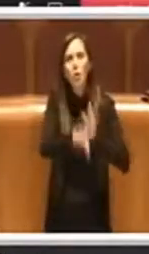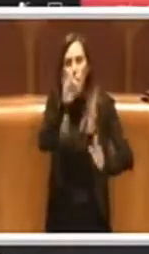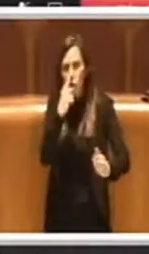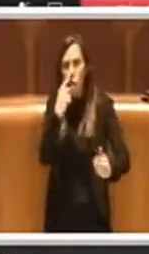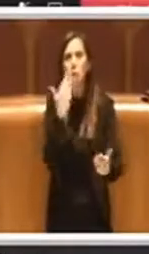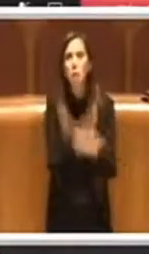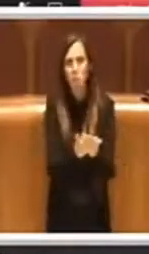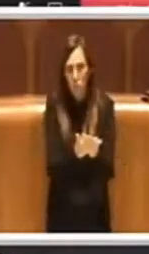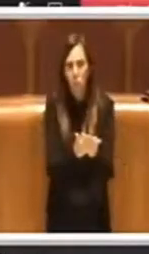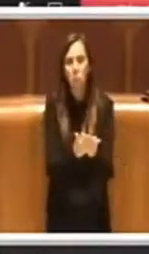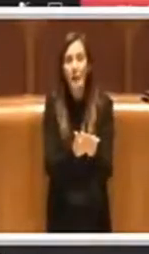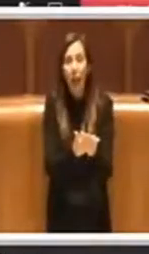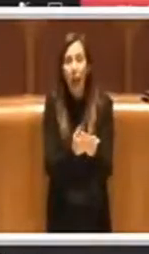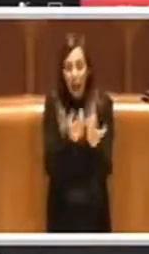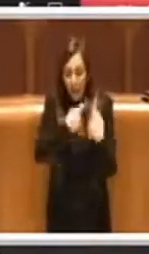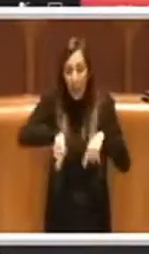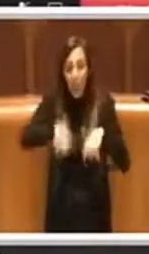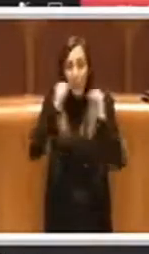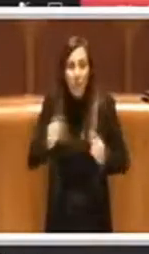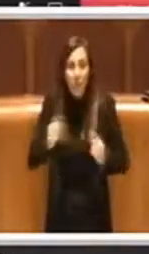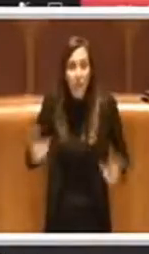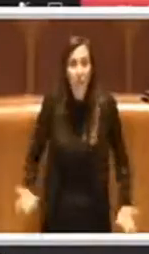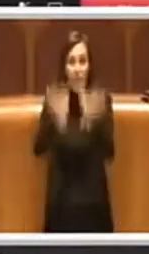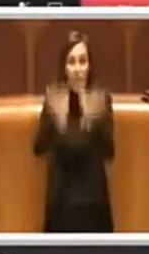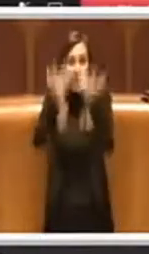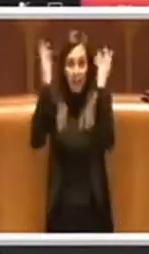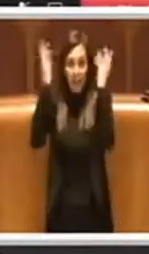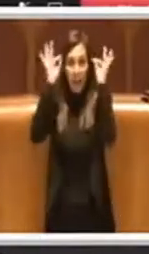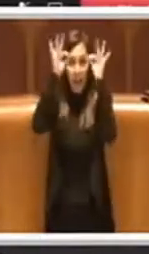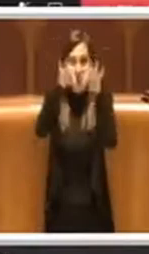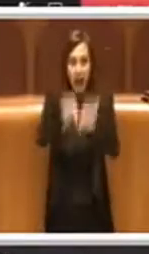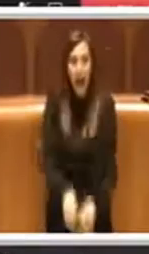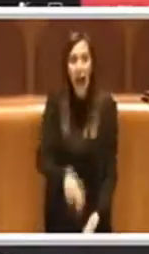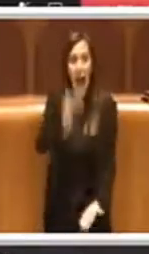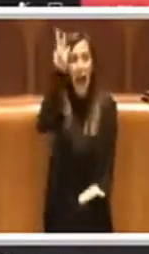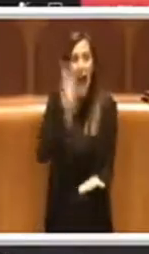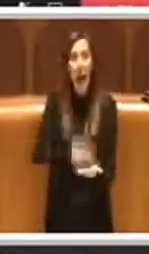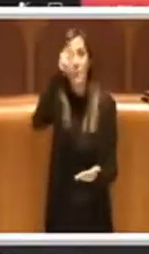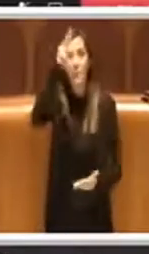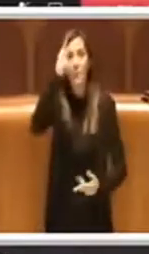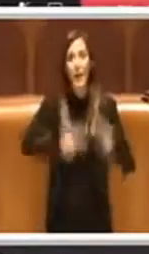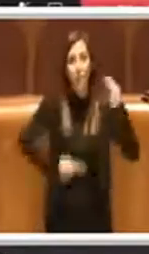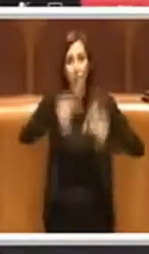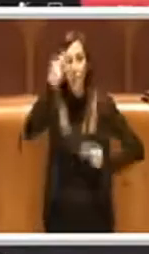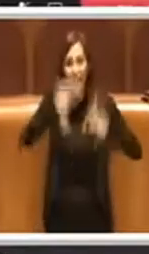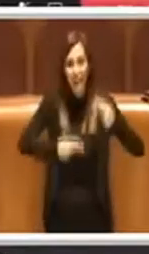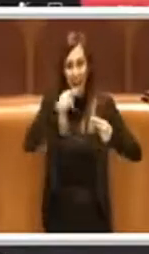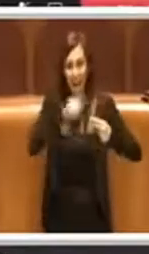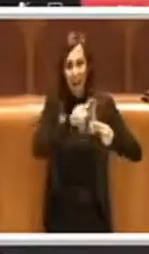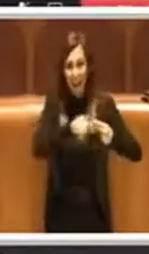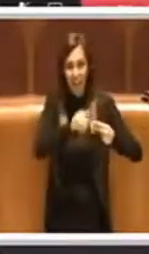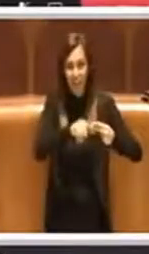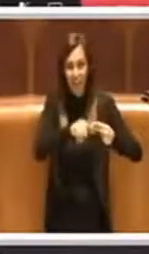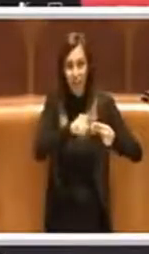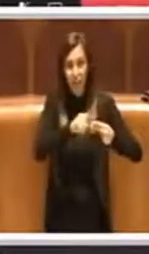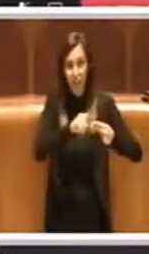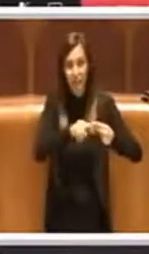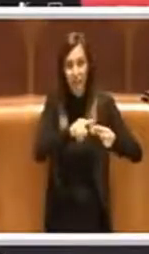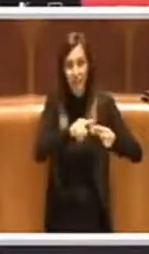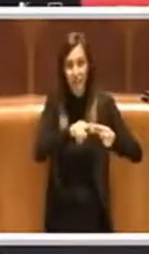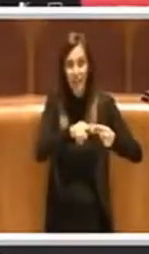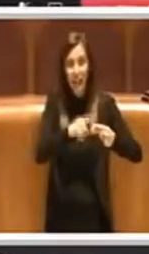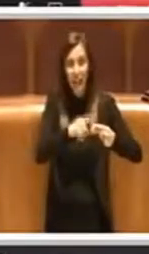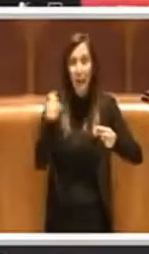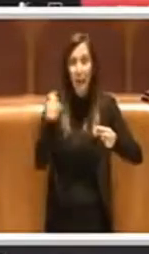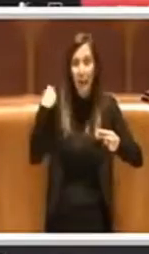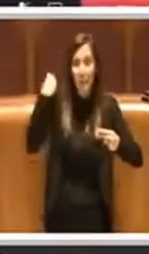è possibile che arriveremo finalmente ad approvare i bilanci di Ama che non erano